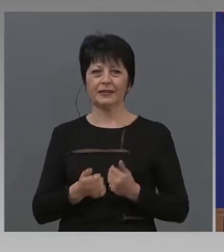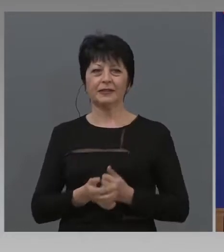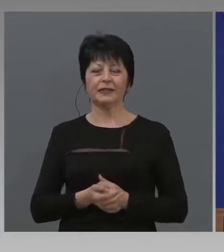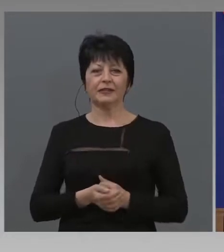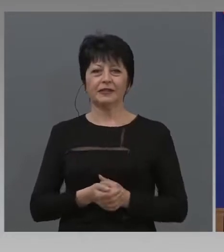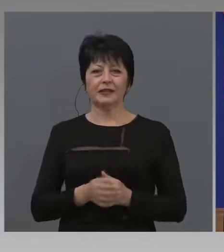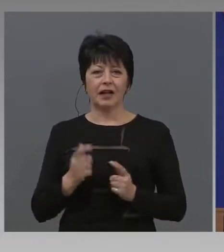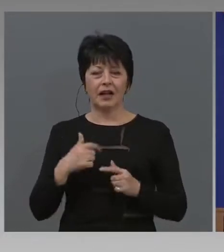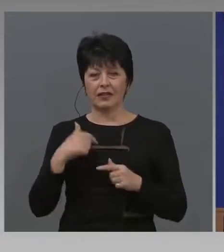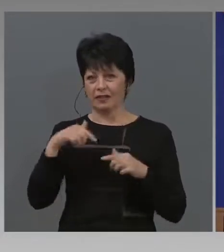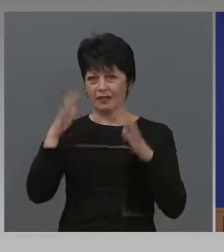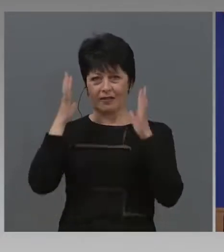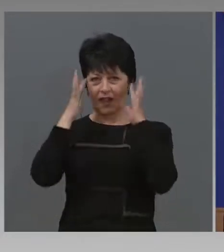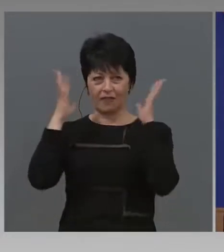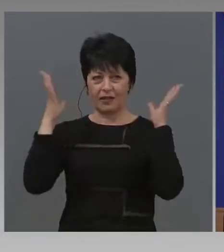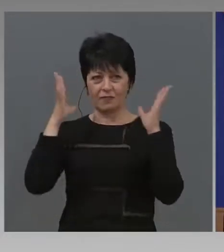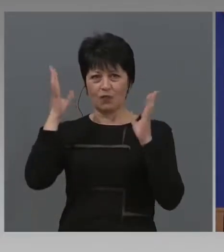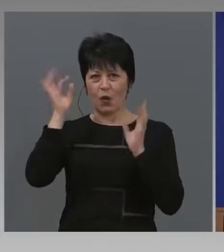минаха днеска през главата.